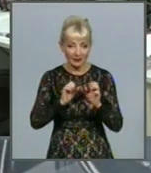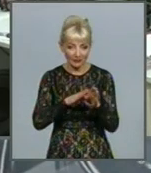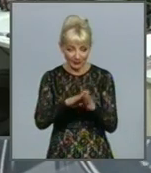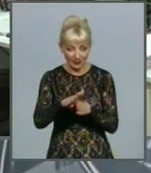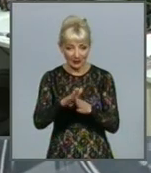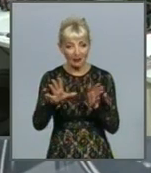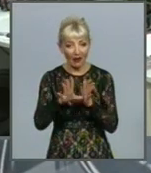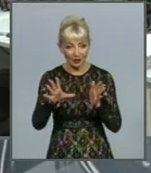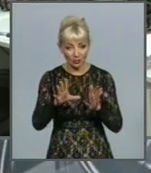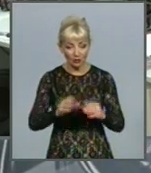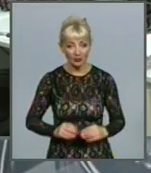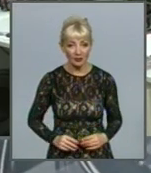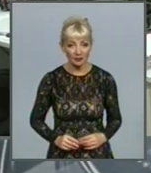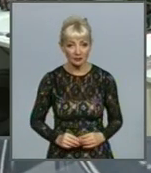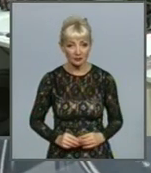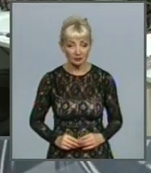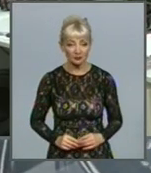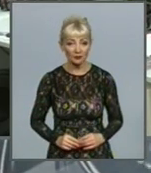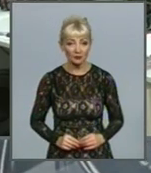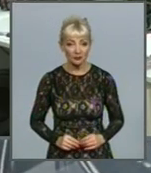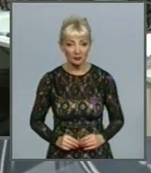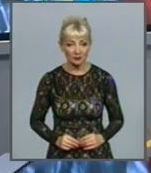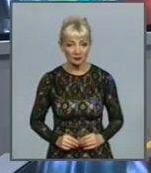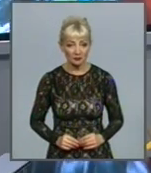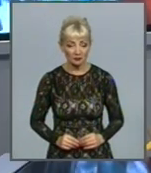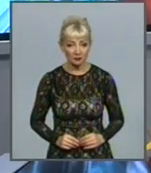Євгенія Кутнова, Віктор Ноздрачов, Харківські Ізвістія.